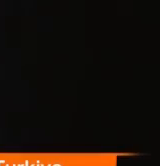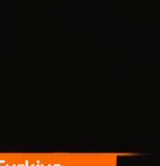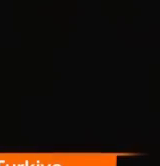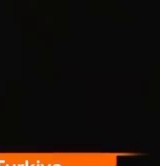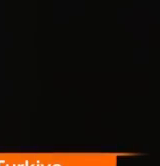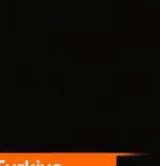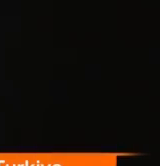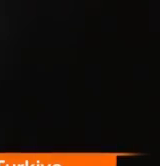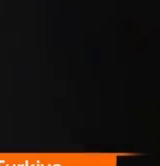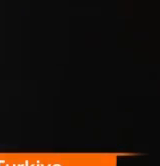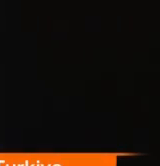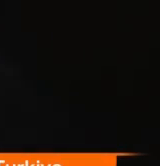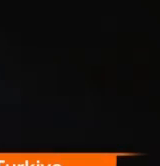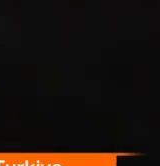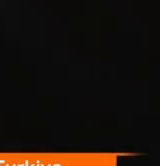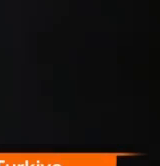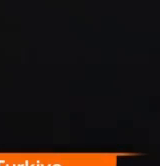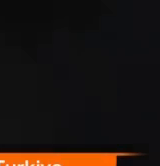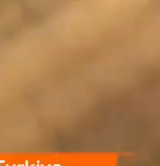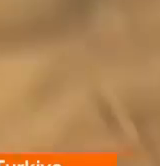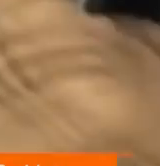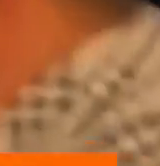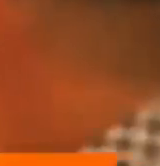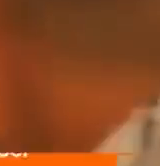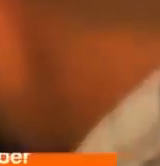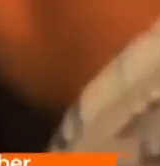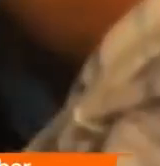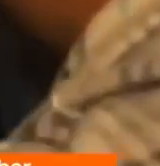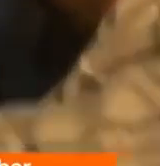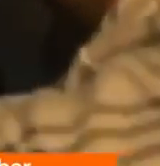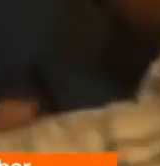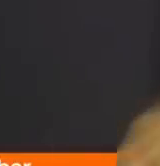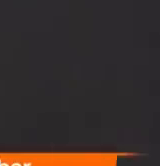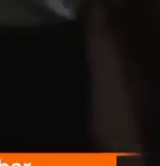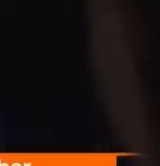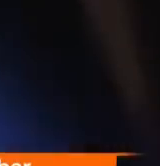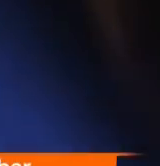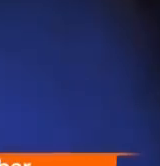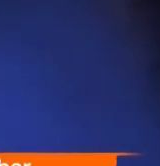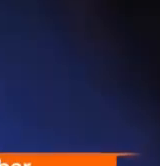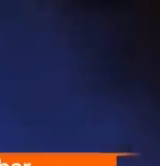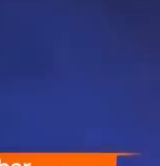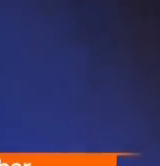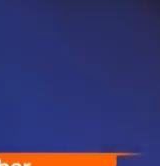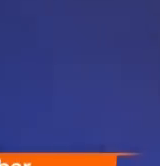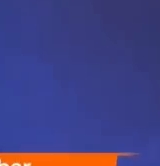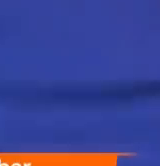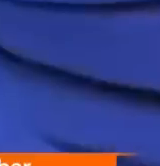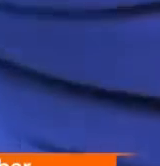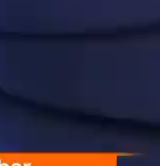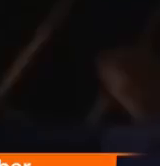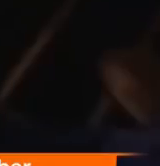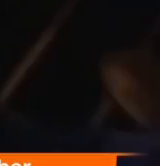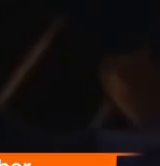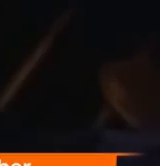13. kattan düşerken öyle bir yere takıldı ki duyan da gören de inanamadı. Birazdan ATV Ana